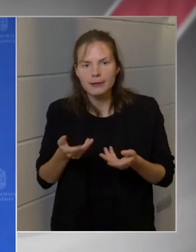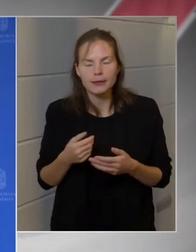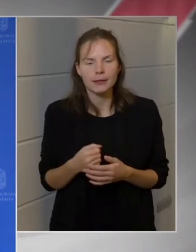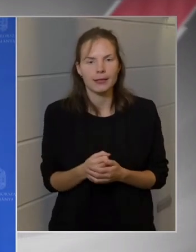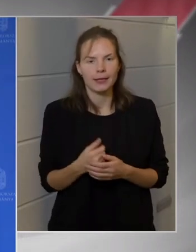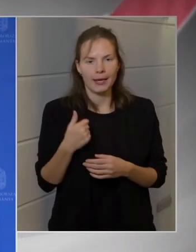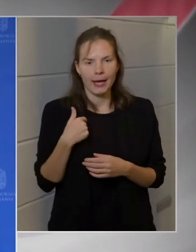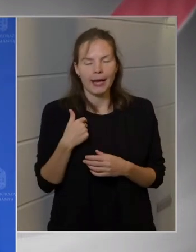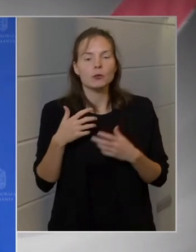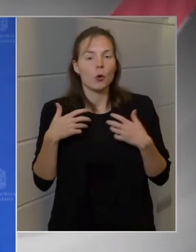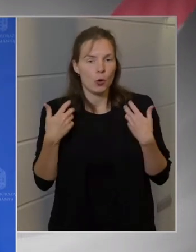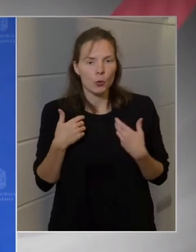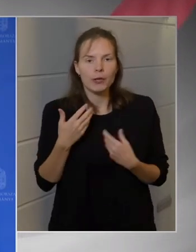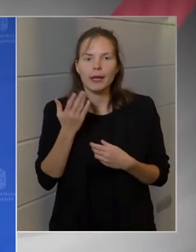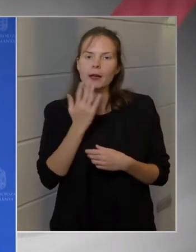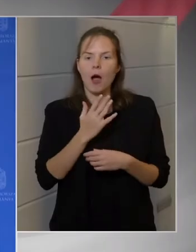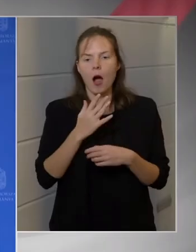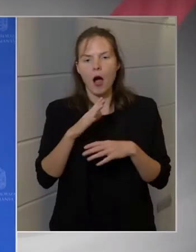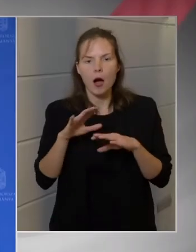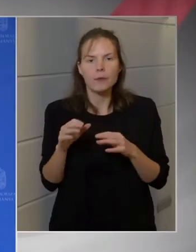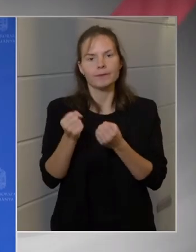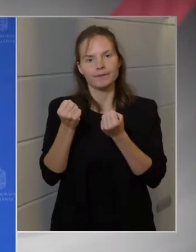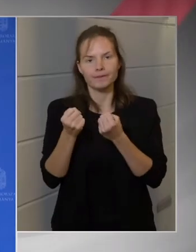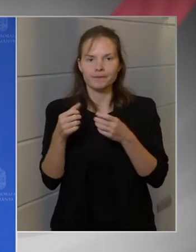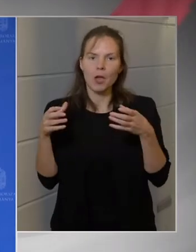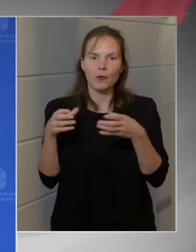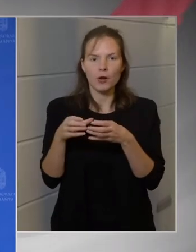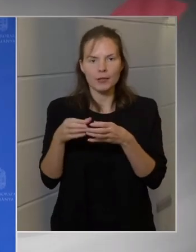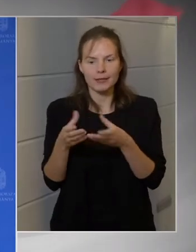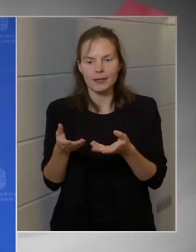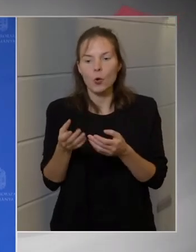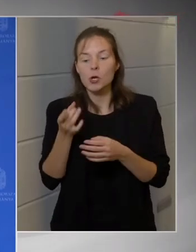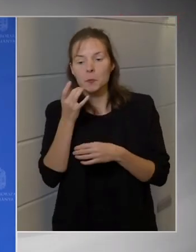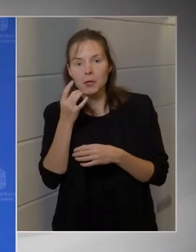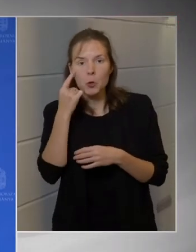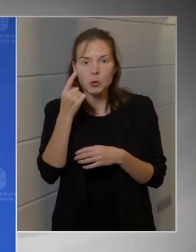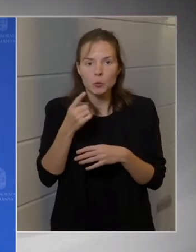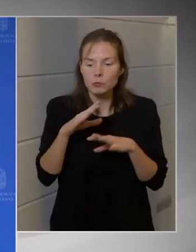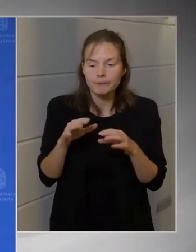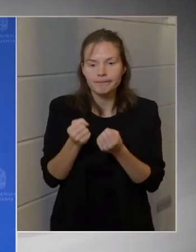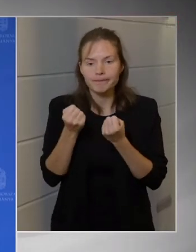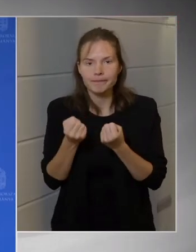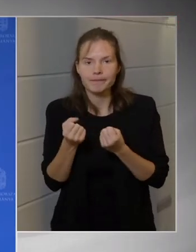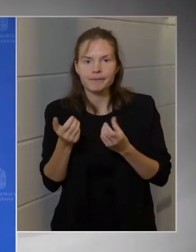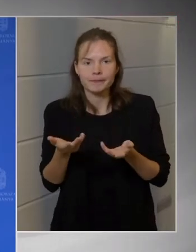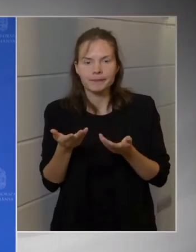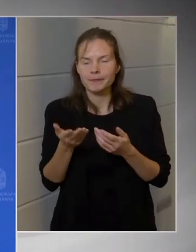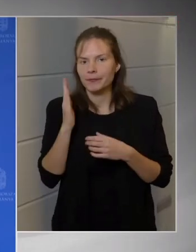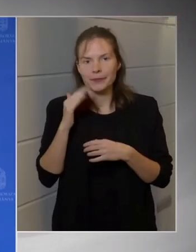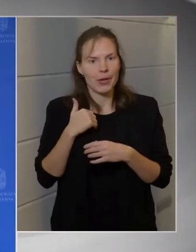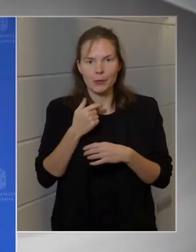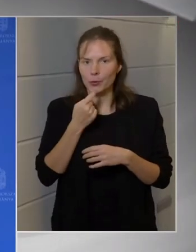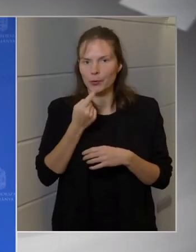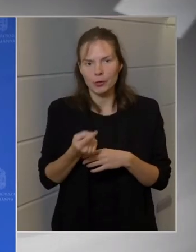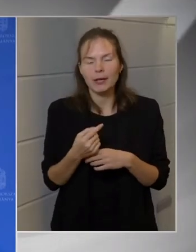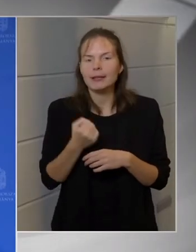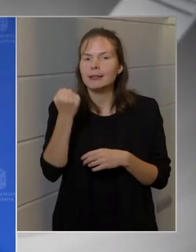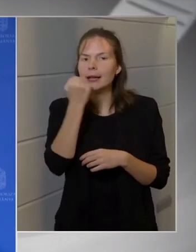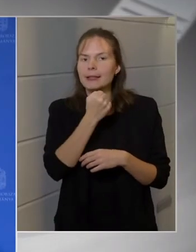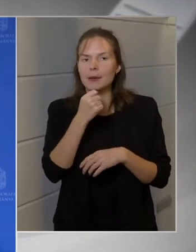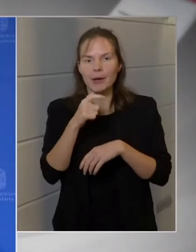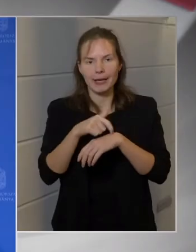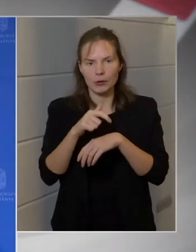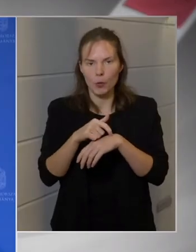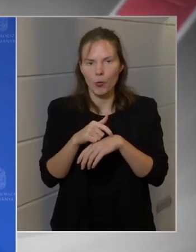Én ödülnék, hogyha megalakulna egy ilyen frakció, hogy mikor tud megalakulni, azt nem tudom megmondani, hogy a decemberi